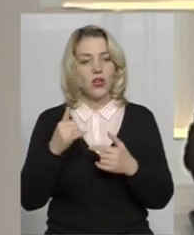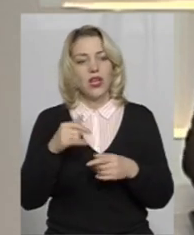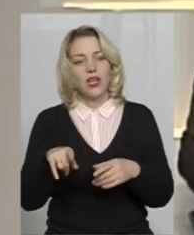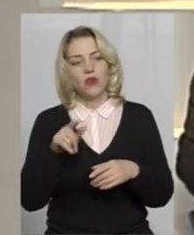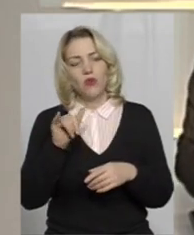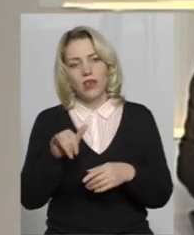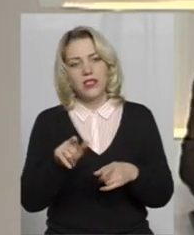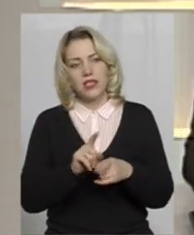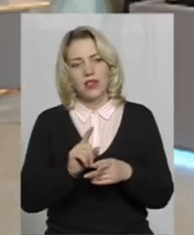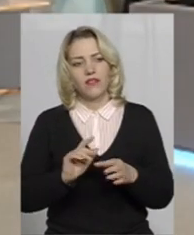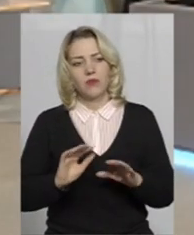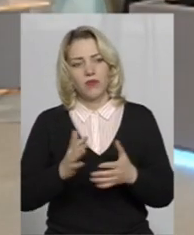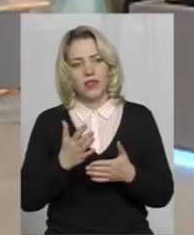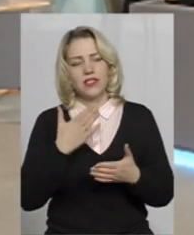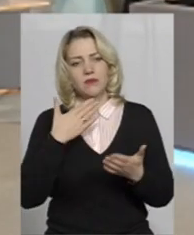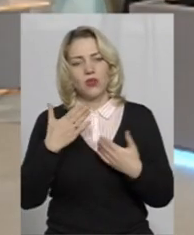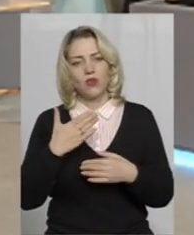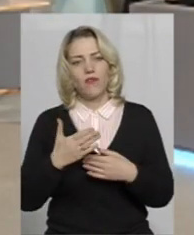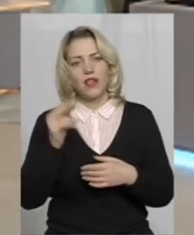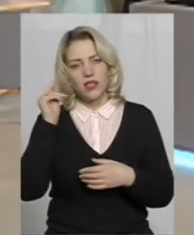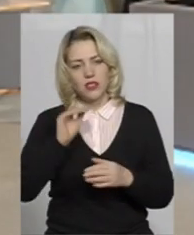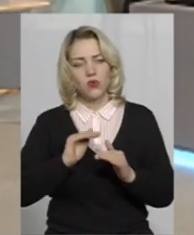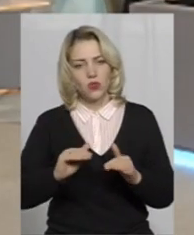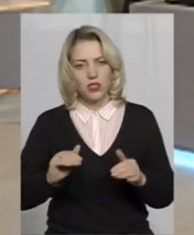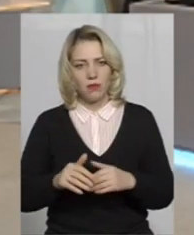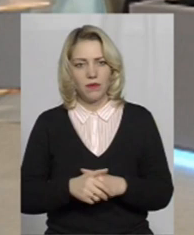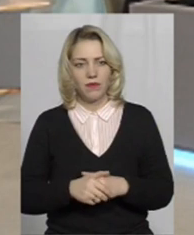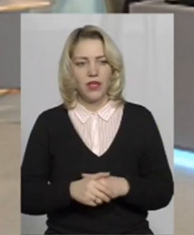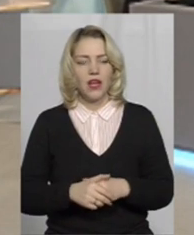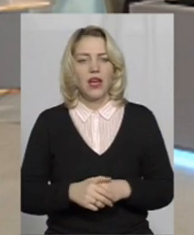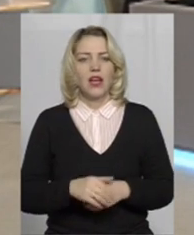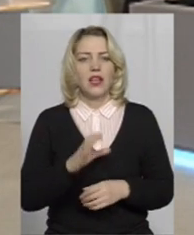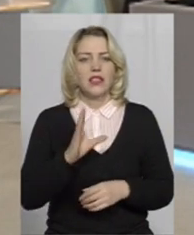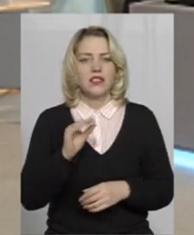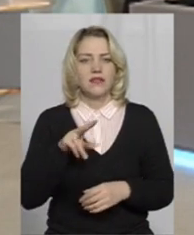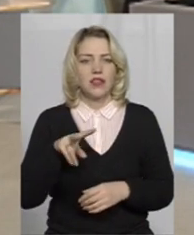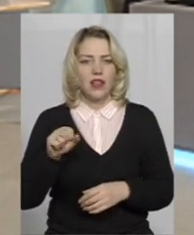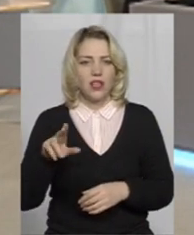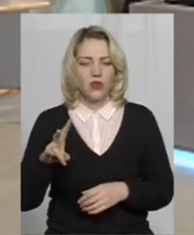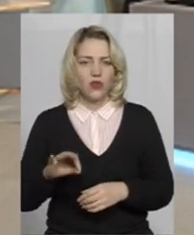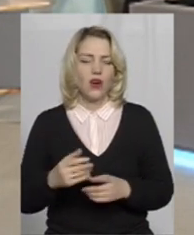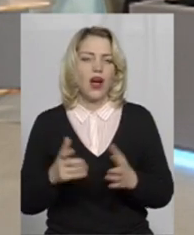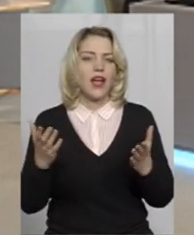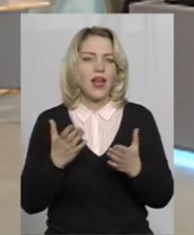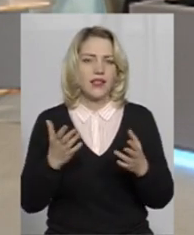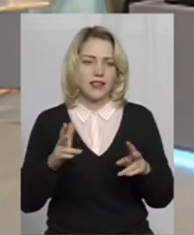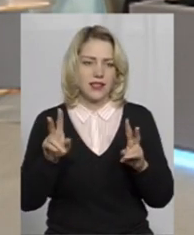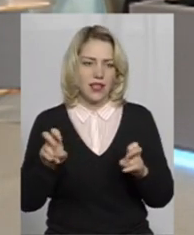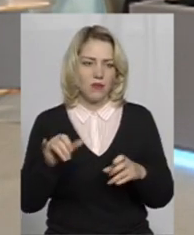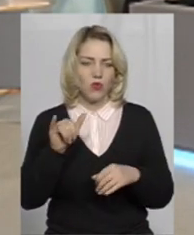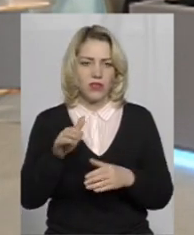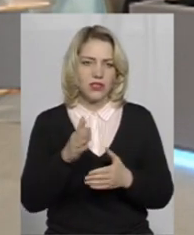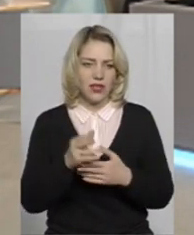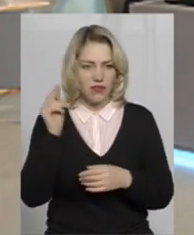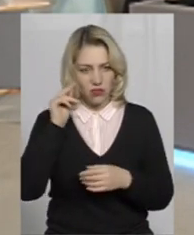відбувається спілкування з учнями. Ну, от, пані Світлана, які теми є у вашій